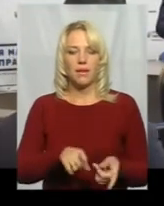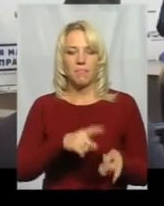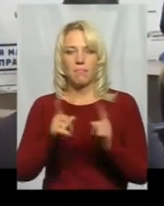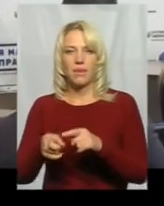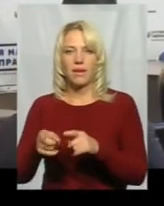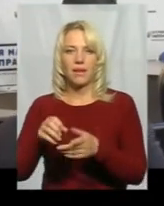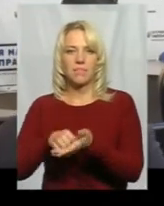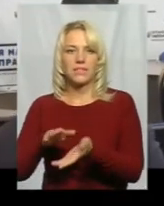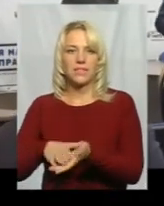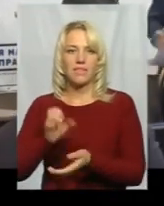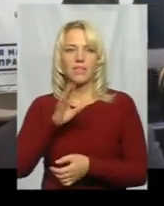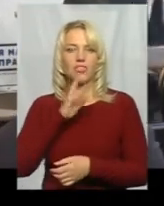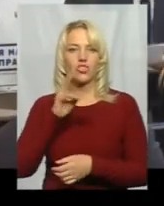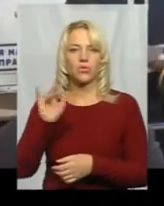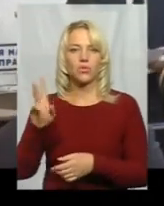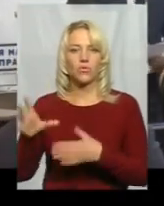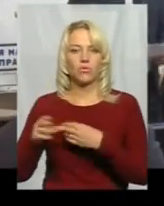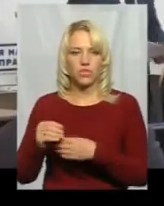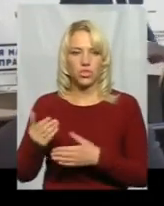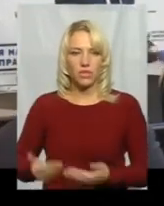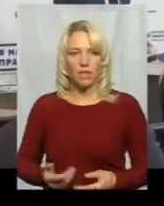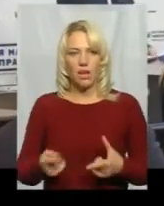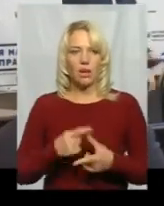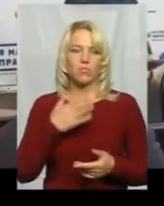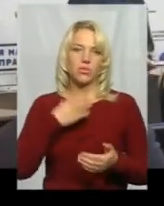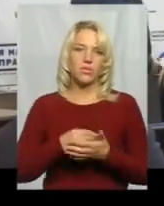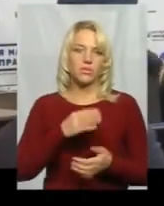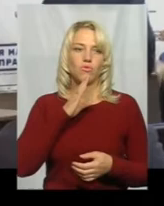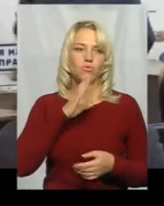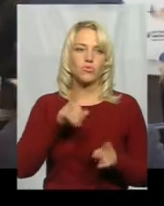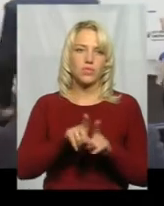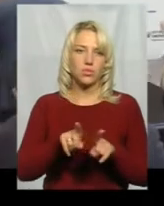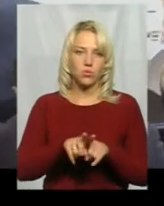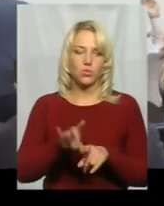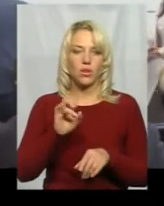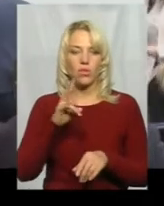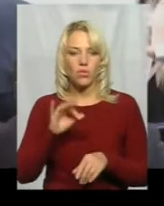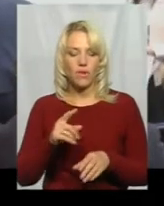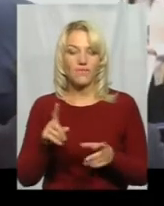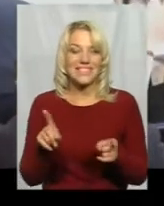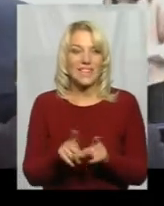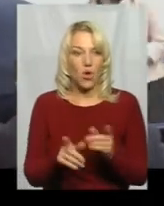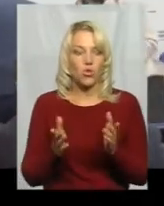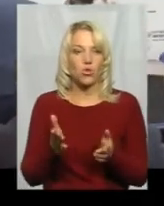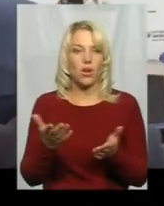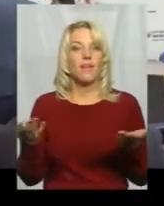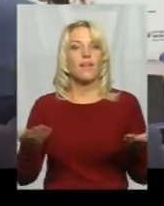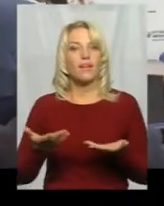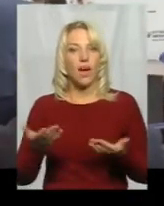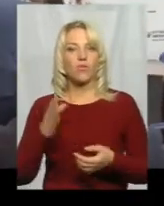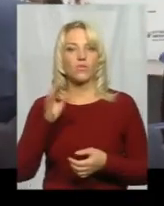на кого, або на ту жінку, що він з нею живе, або на свою сестру. Ну, все-таки, все-таки,-таки, якось вони, я кажу,